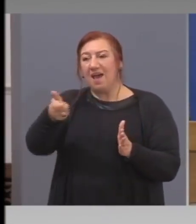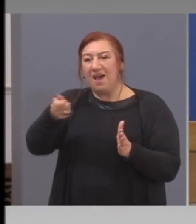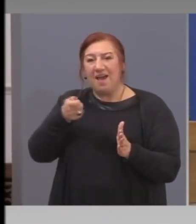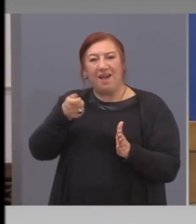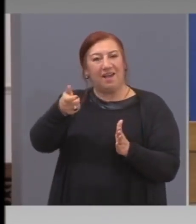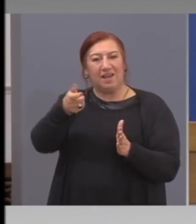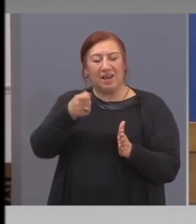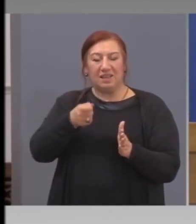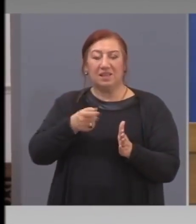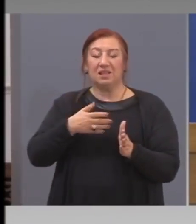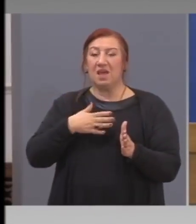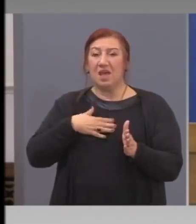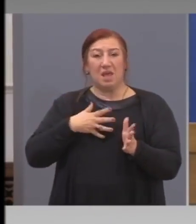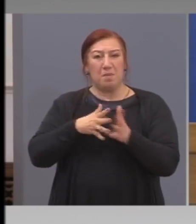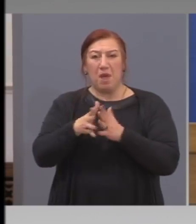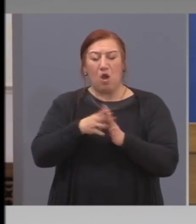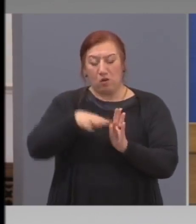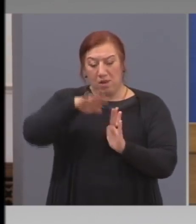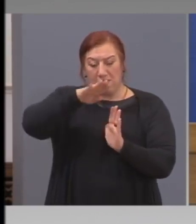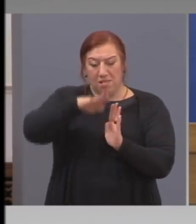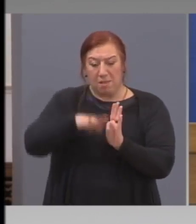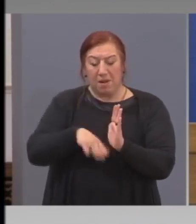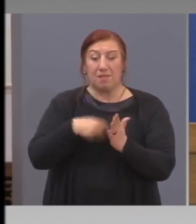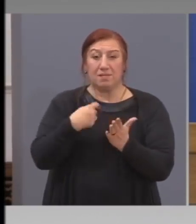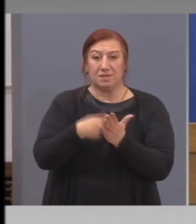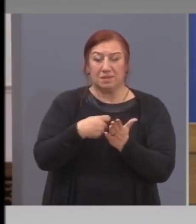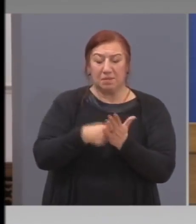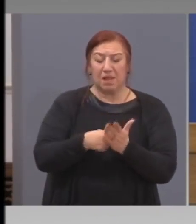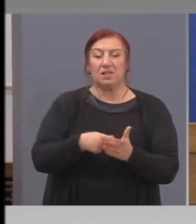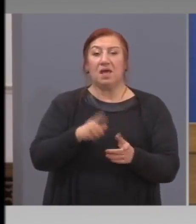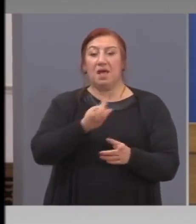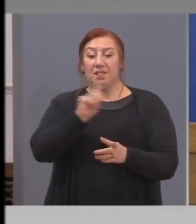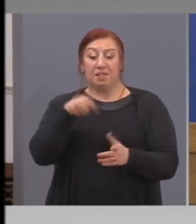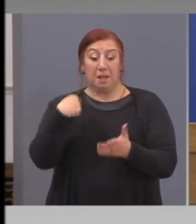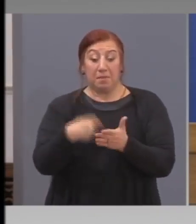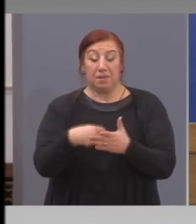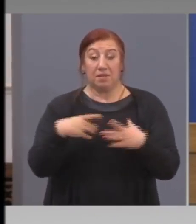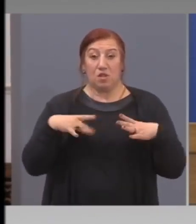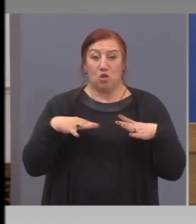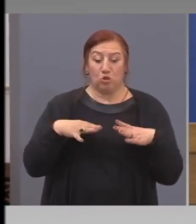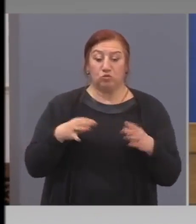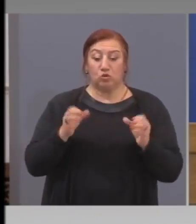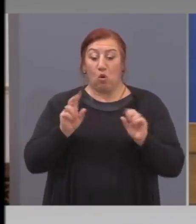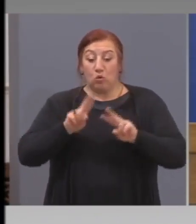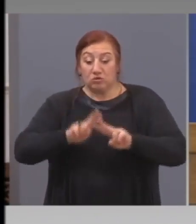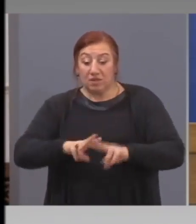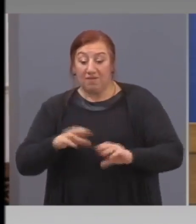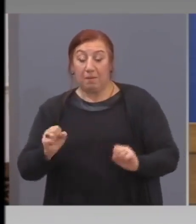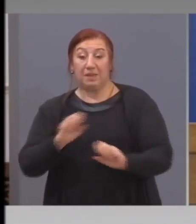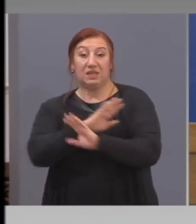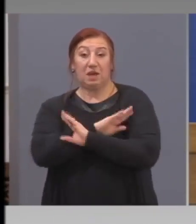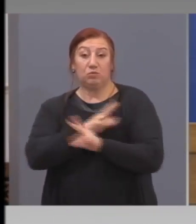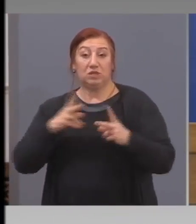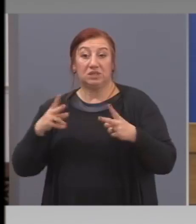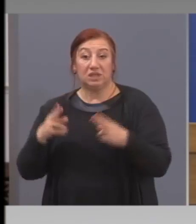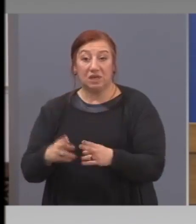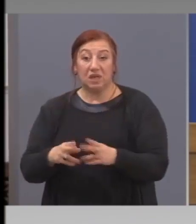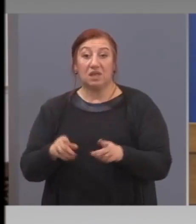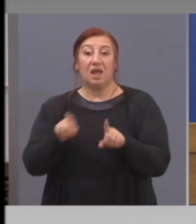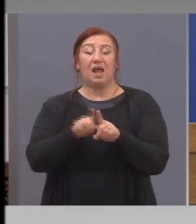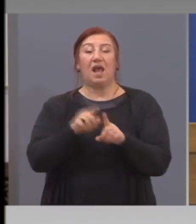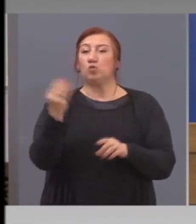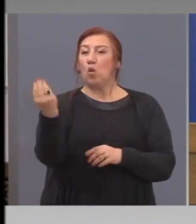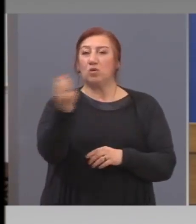които са с намалени доходи, които са безработа, в неплатен отпуск. Дали, както Сърбия направиха, които въведоха 90